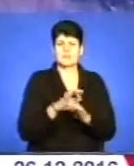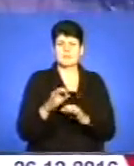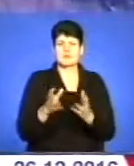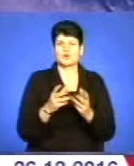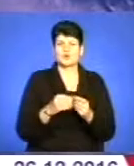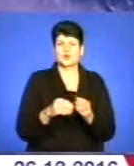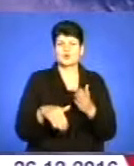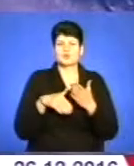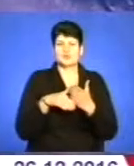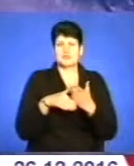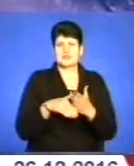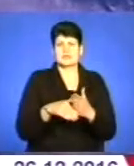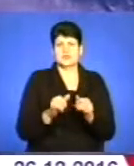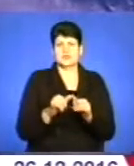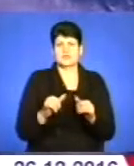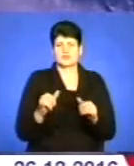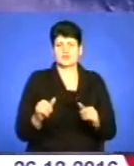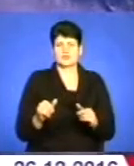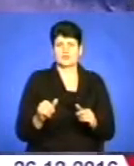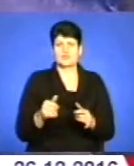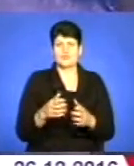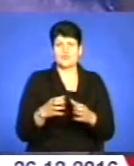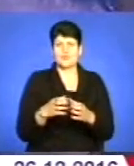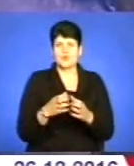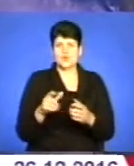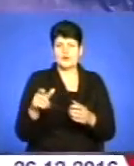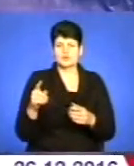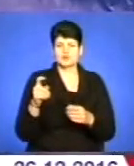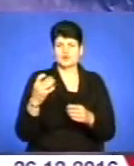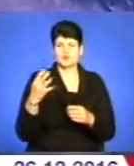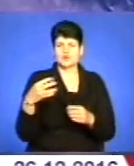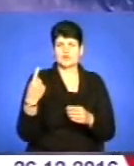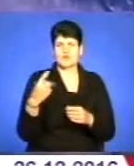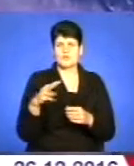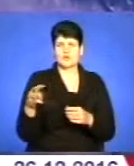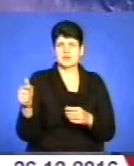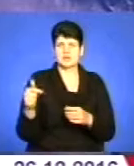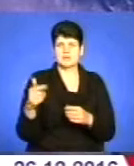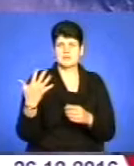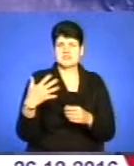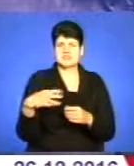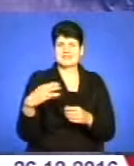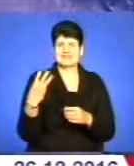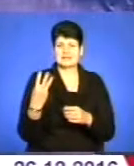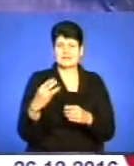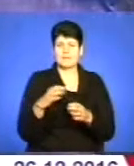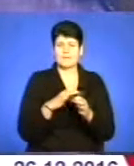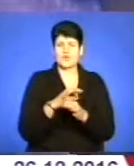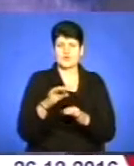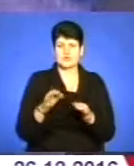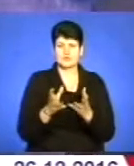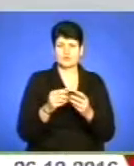субвенції на розвиток інфраструктури громад – це 141 мільйон гривень, і 53 проєкти за рахунок фонду